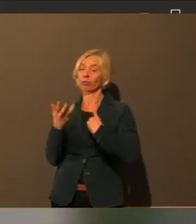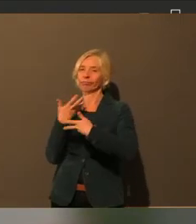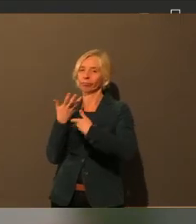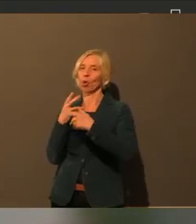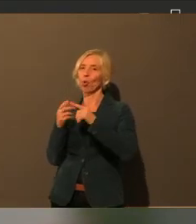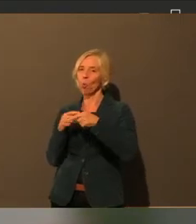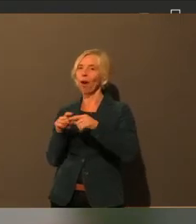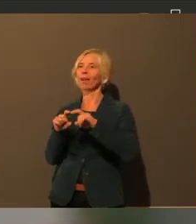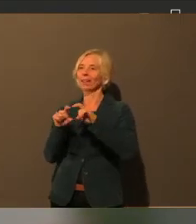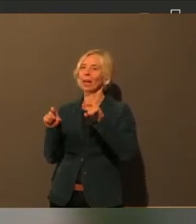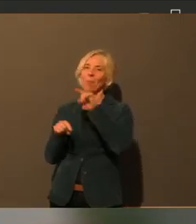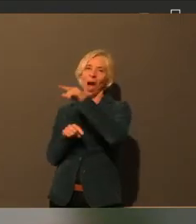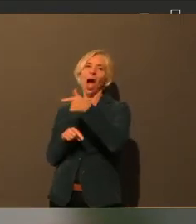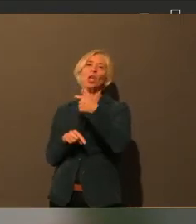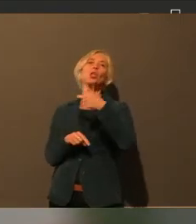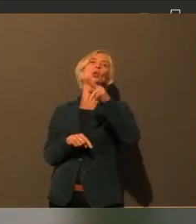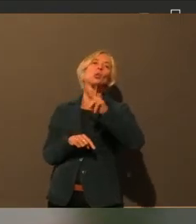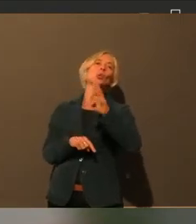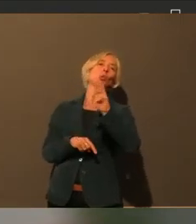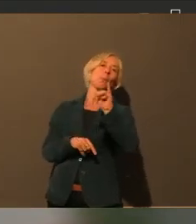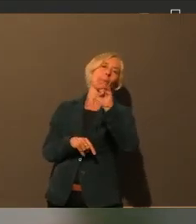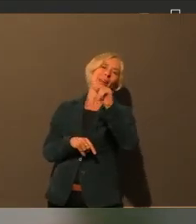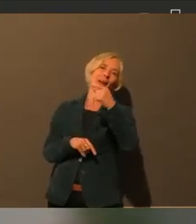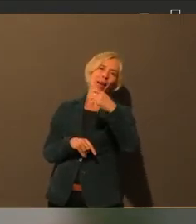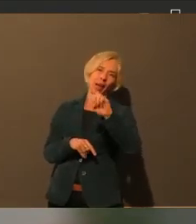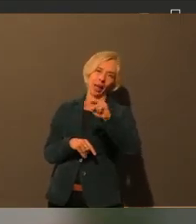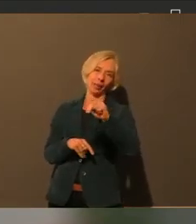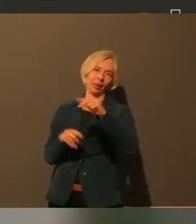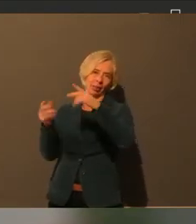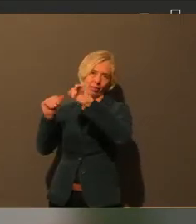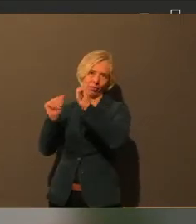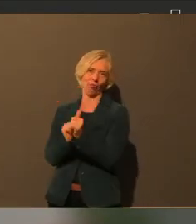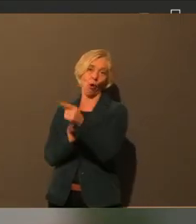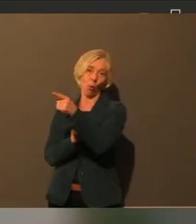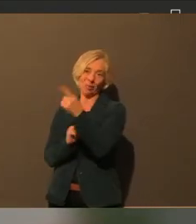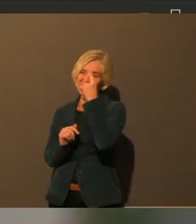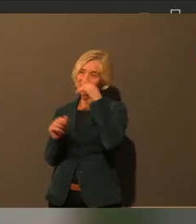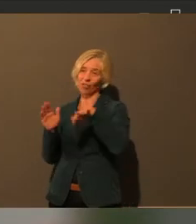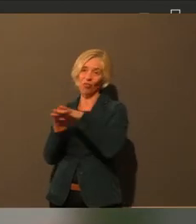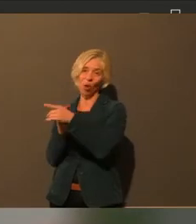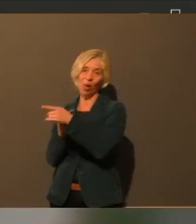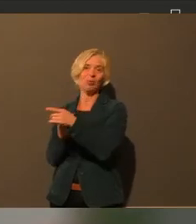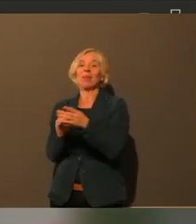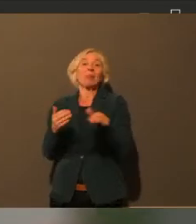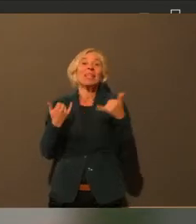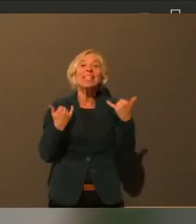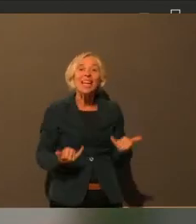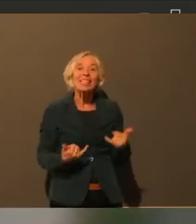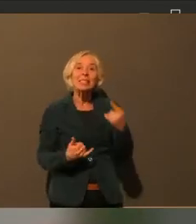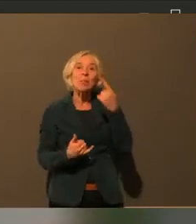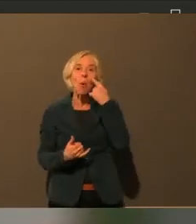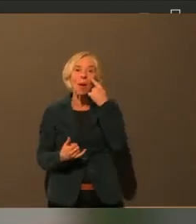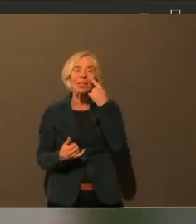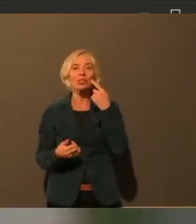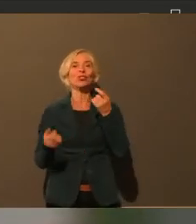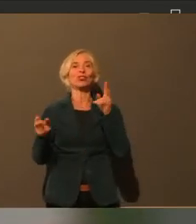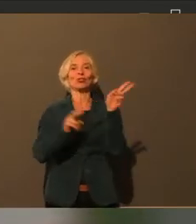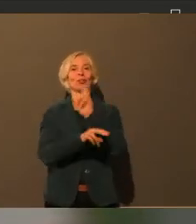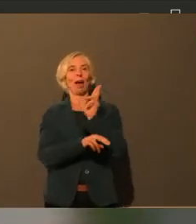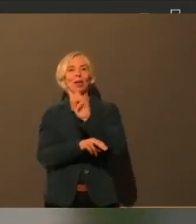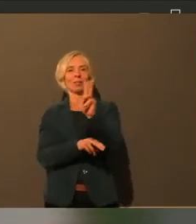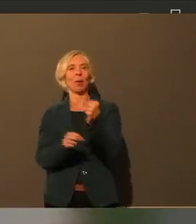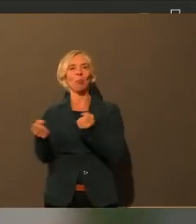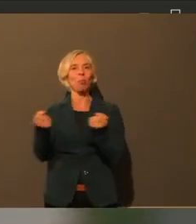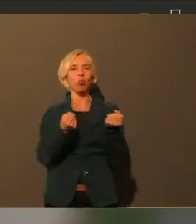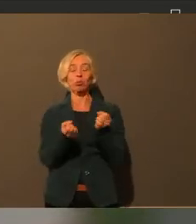im Zweifel, also gerade jetzt ist der ÖPNV leer, weil eben durch den Lockdown viele auch nicht mehr unterwegs